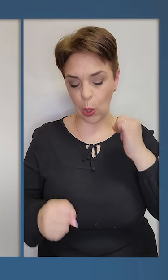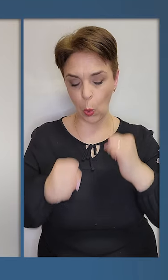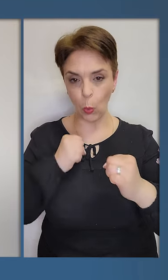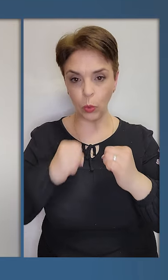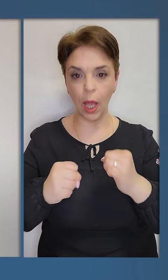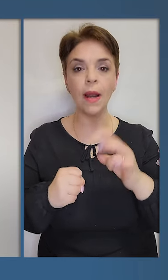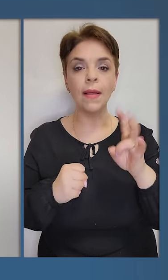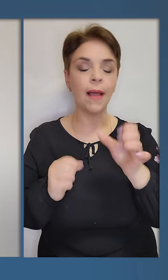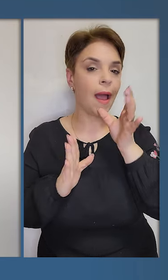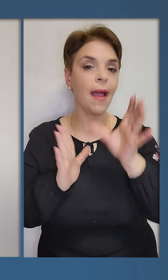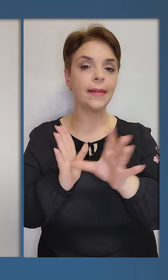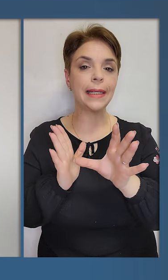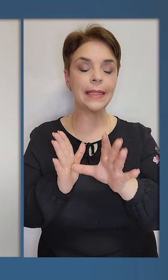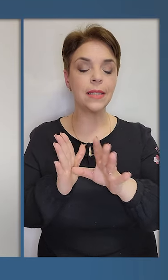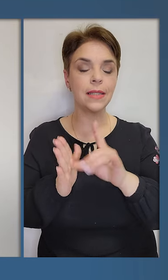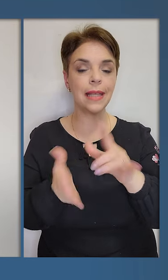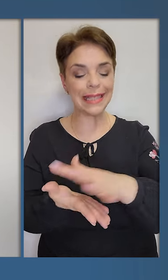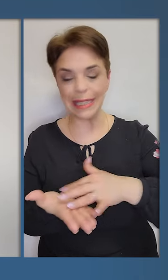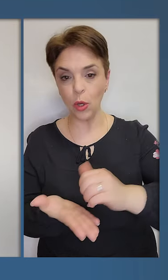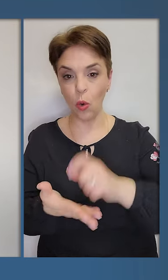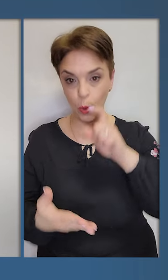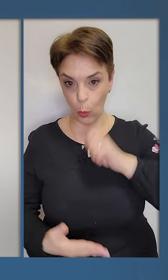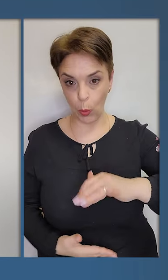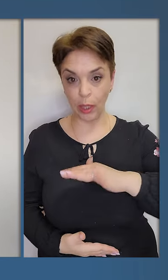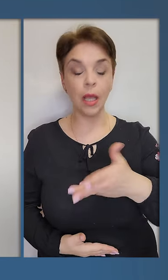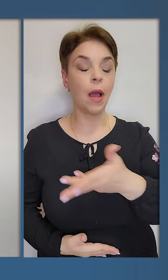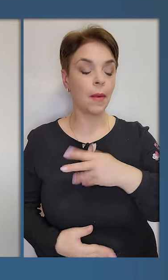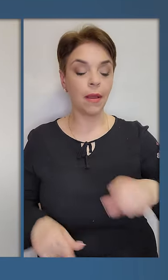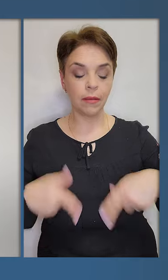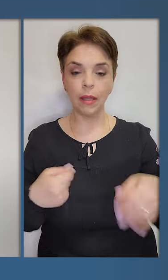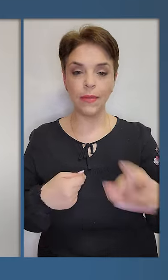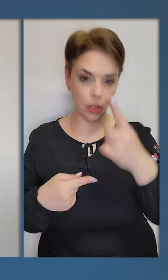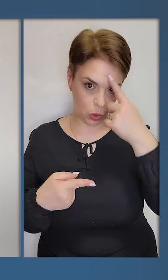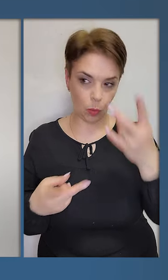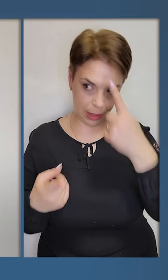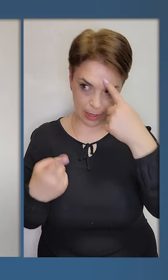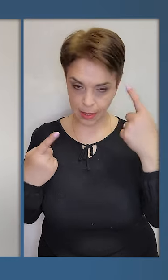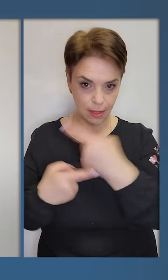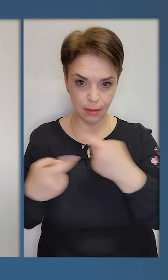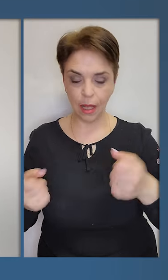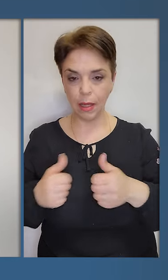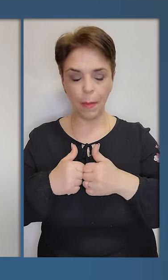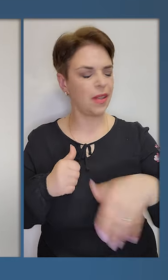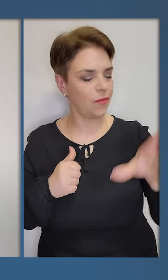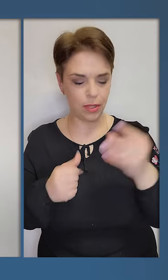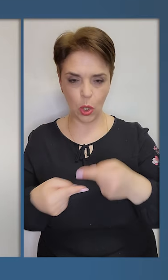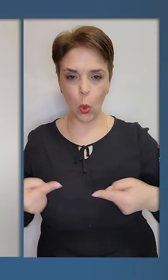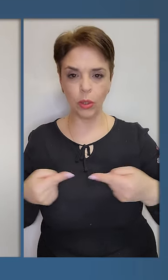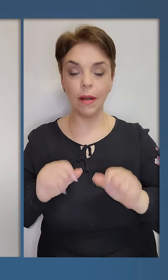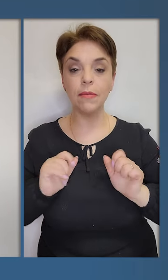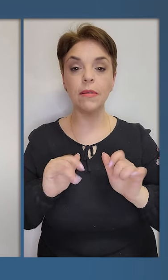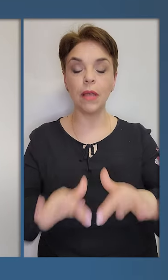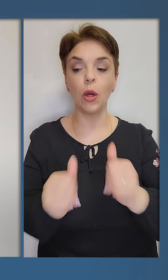підлі удари, на енергетичне знекровлення України. Ми дали всі необхідні сигнали партнерам, всі